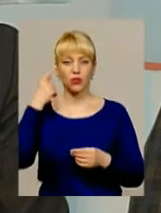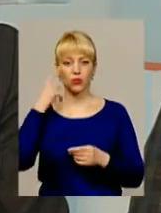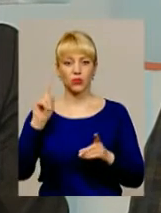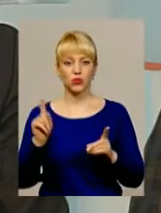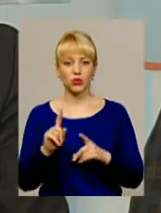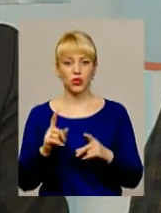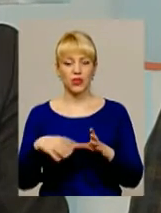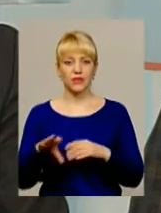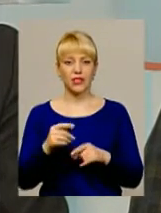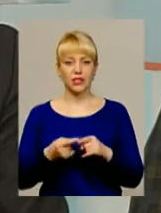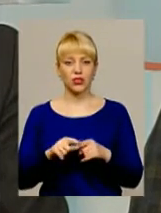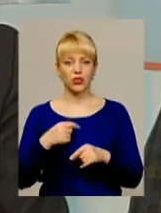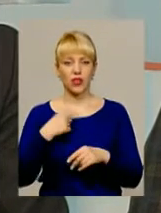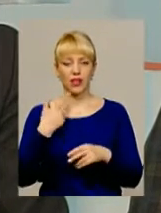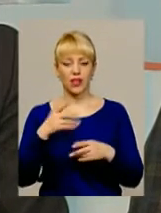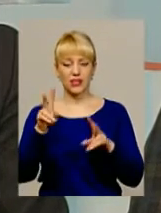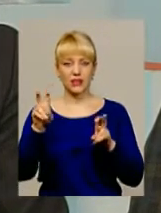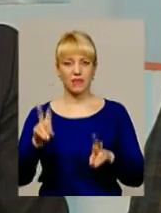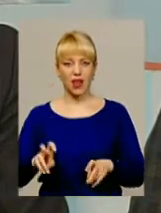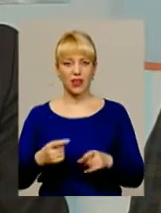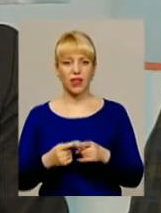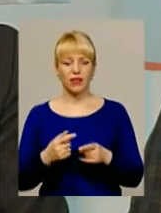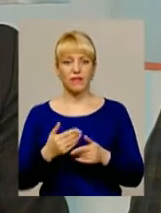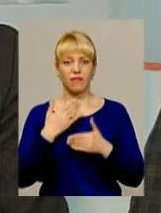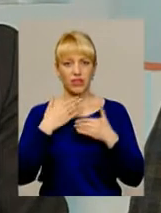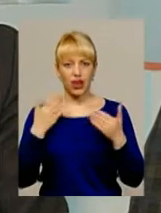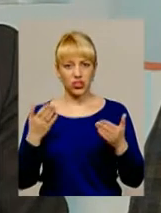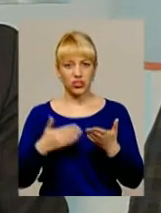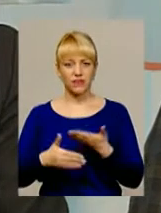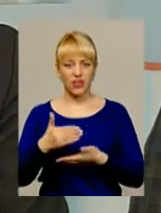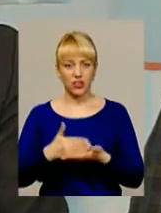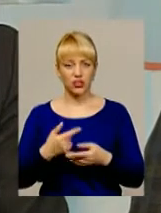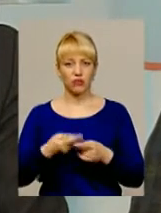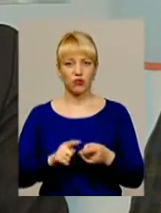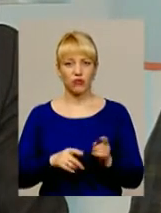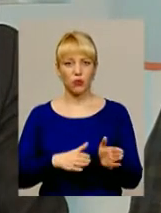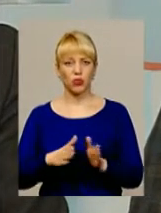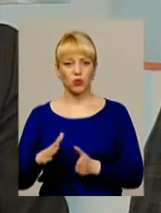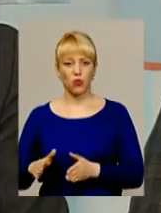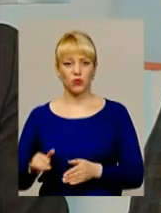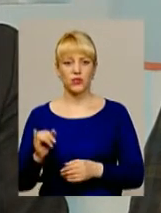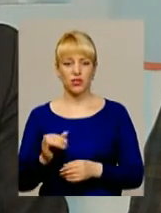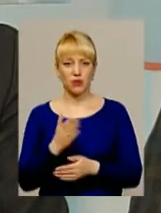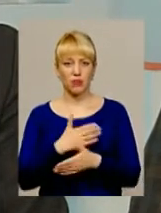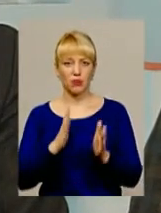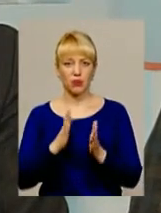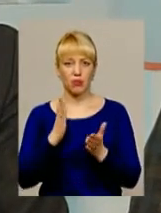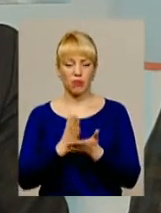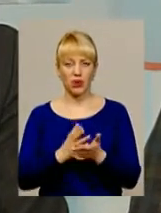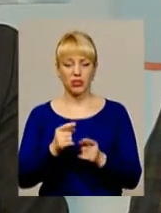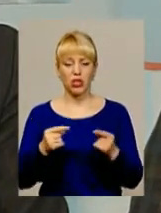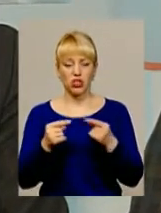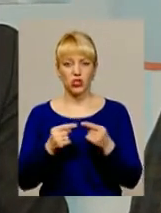все те, що я назвала, врешті-решт воно якось впорядковується і ми будемо мати чітку